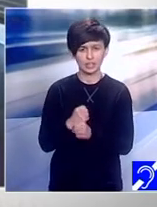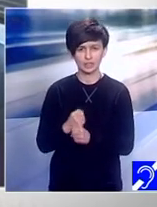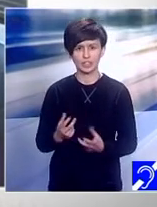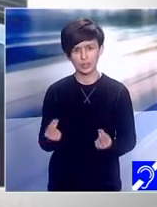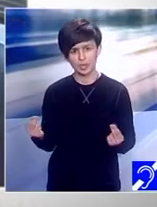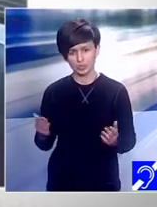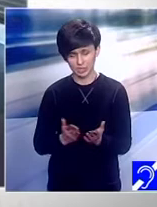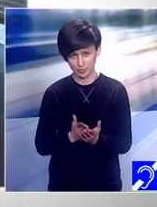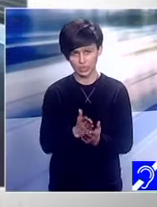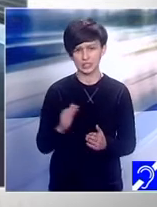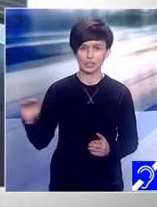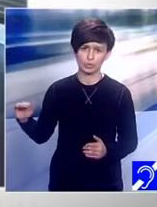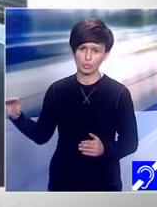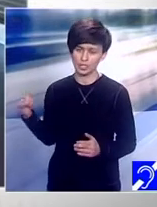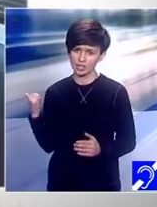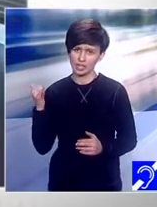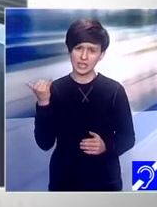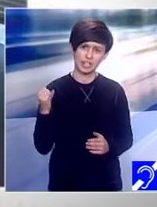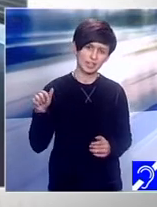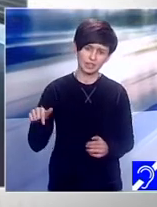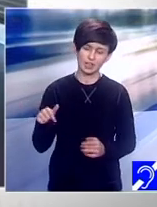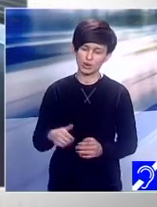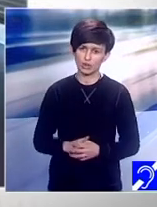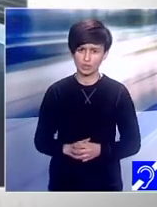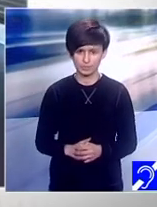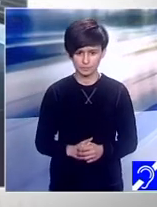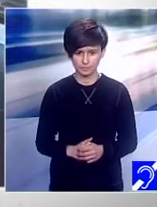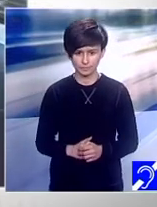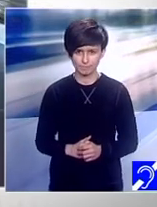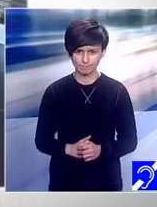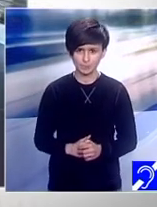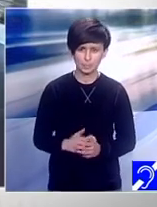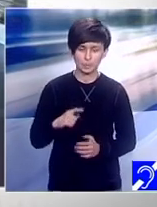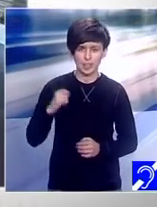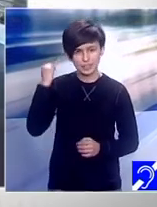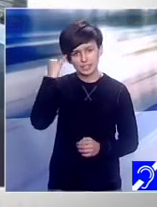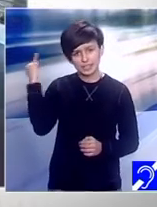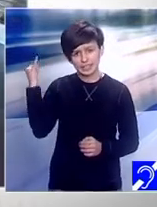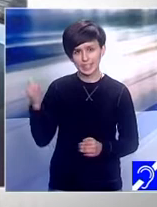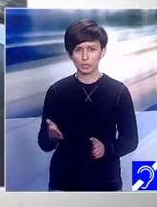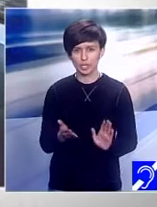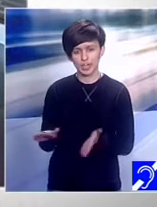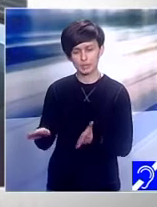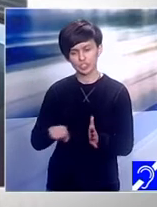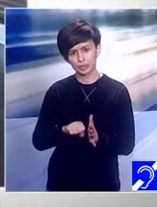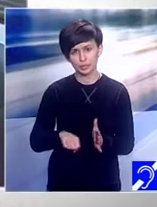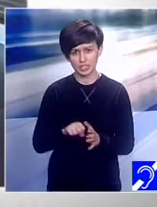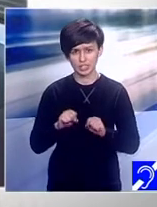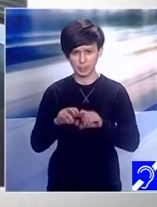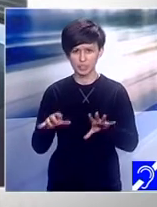acești copilași care le trec pragul, este exact ideea cu care am început ediția de astăzi a emisiunii. Faptul că din